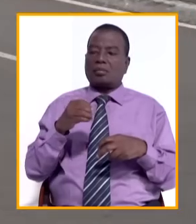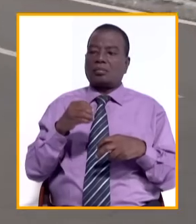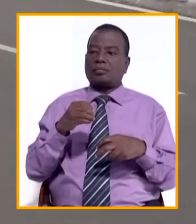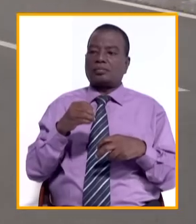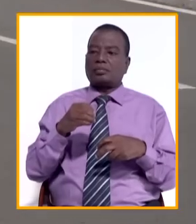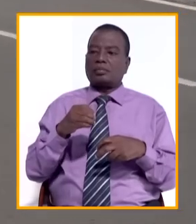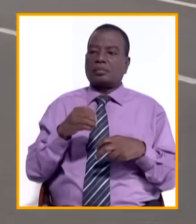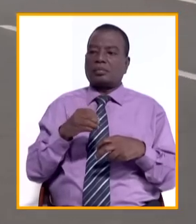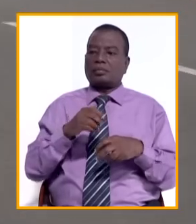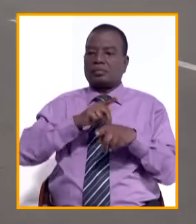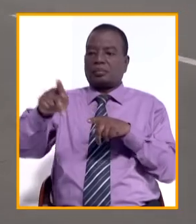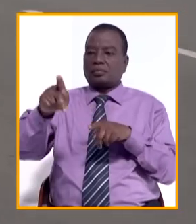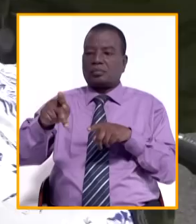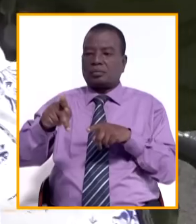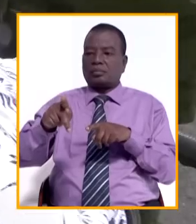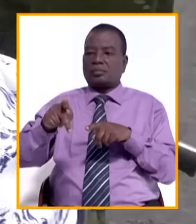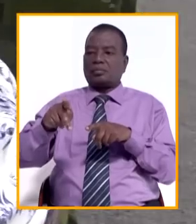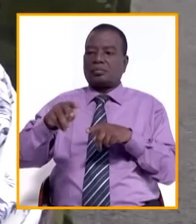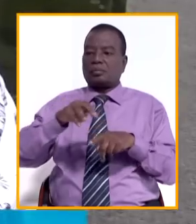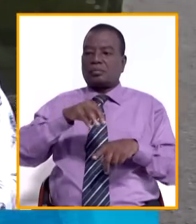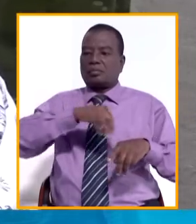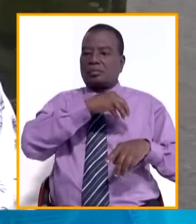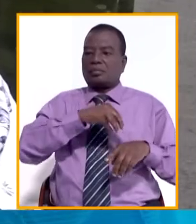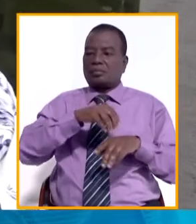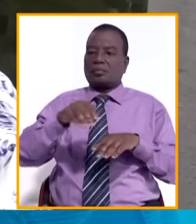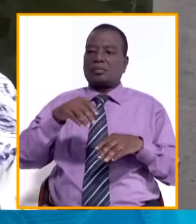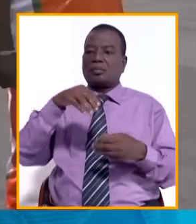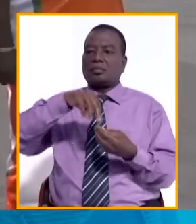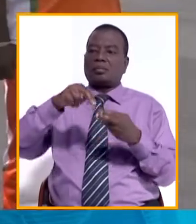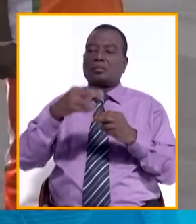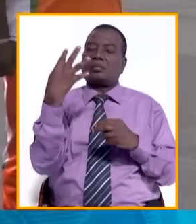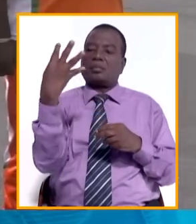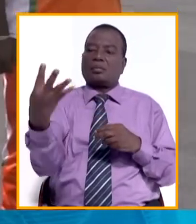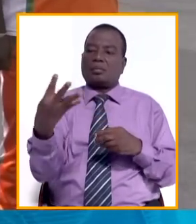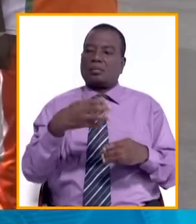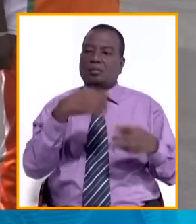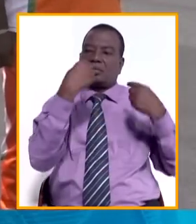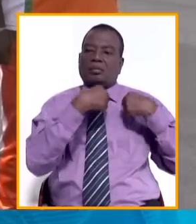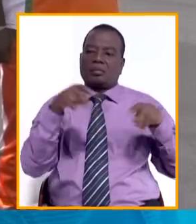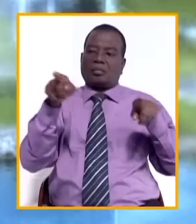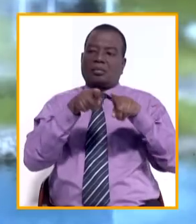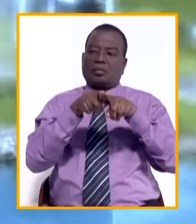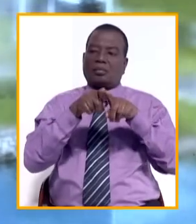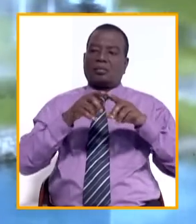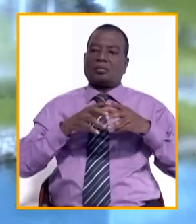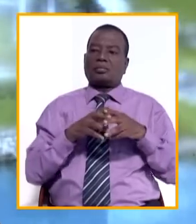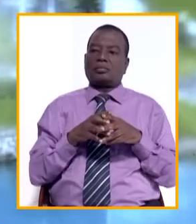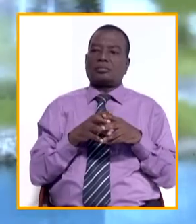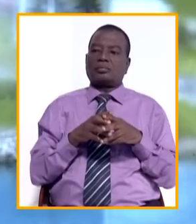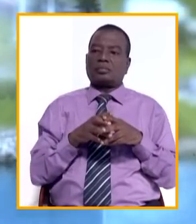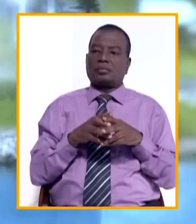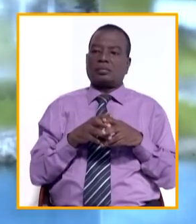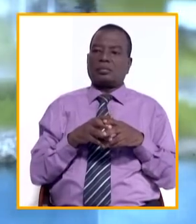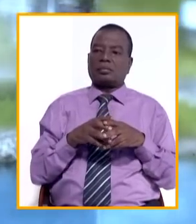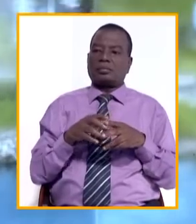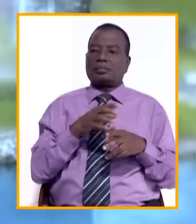Des blessés en mission commandée au nombre de quatre ont également été découris. Et loin des champs de